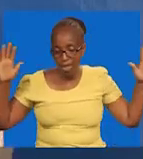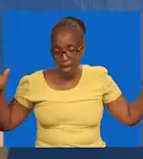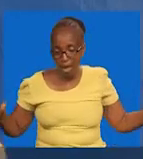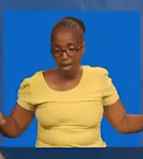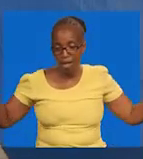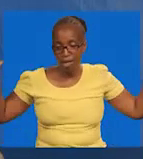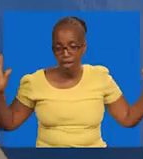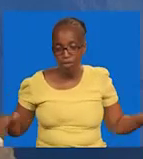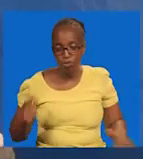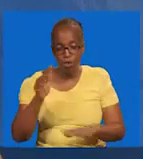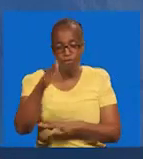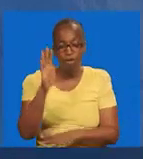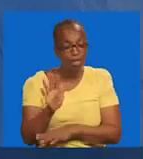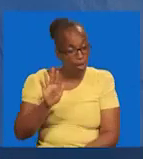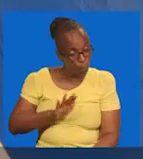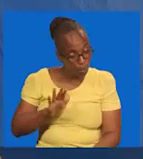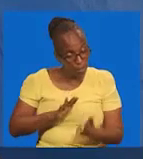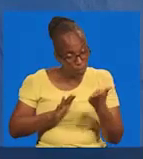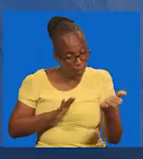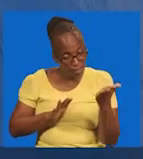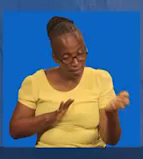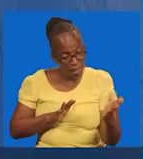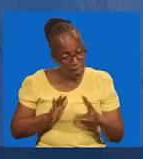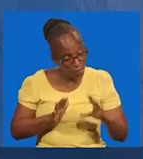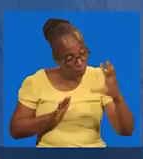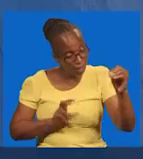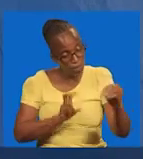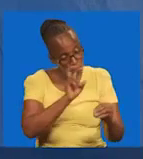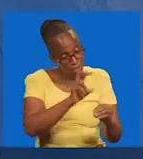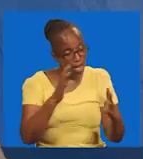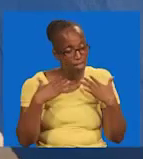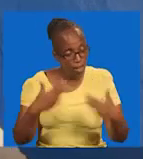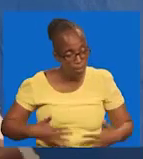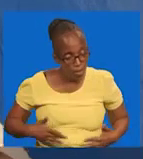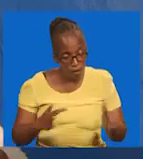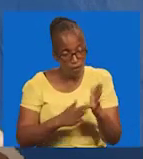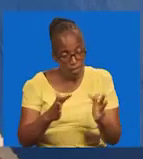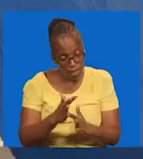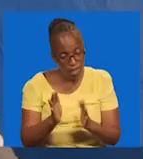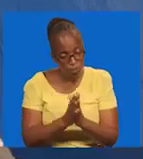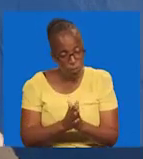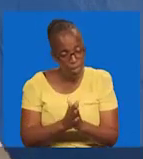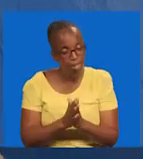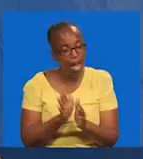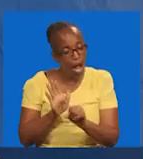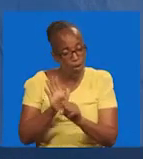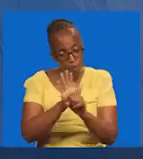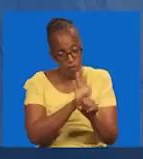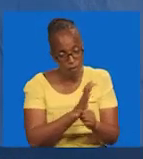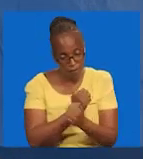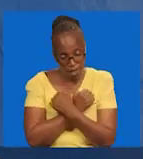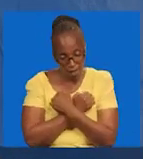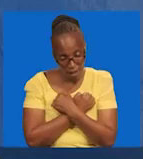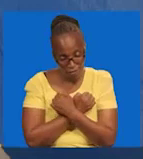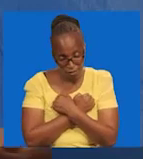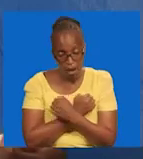Wanawakini ya wanakimbia katika alile kabori. Ili wakaweza kuangalia mwili wa Yesu Kristo. Wakiwa na upendo mwingi.